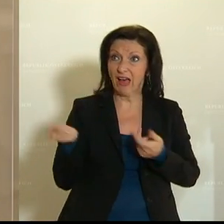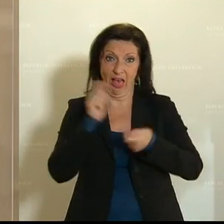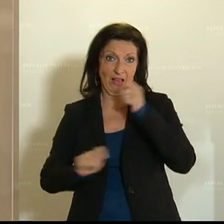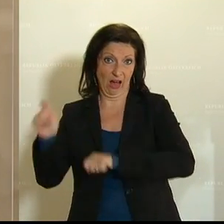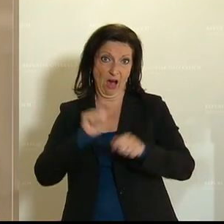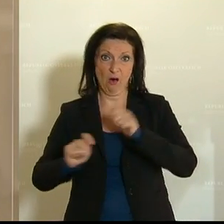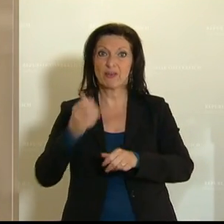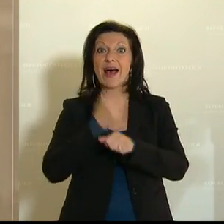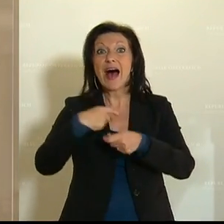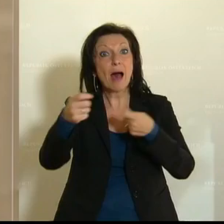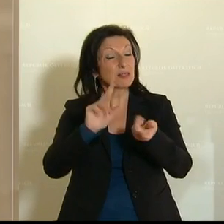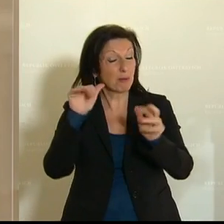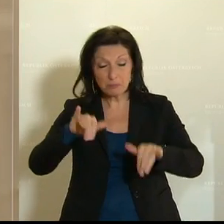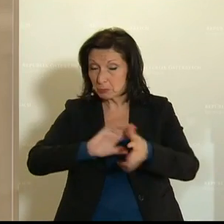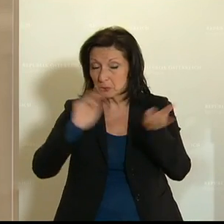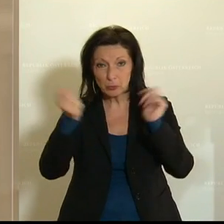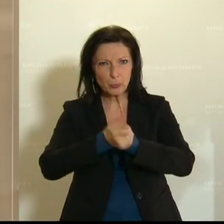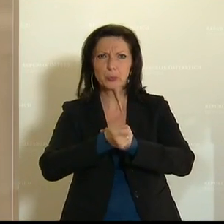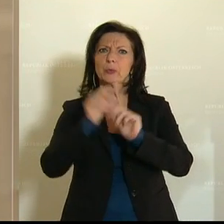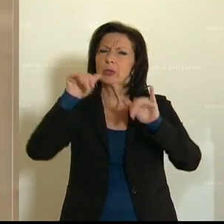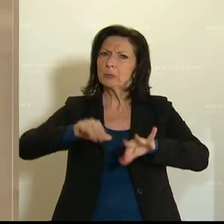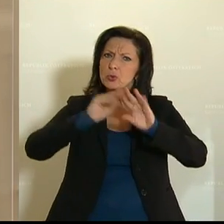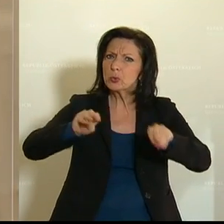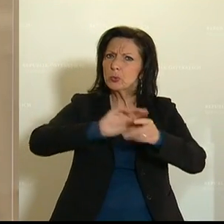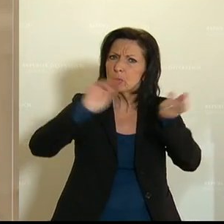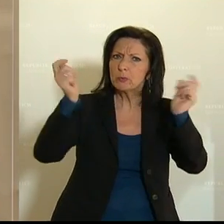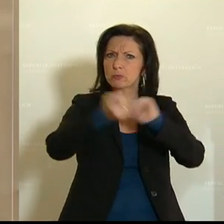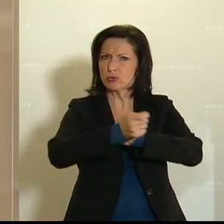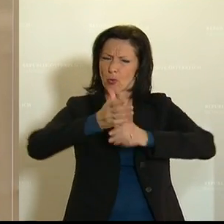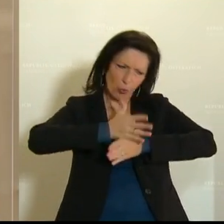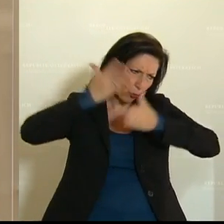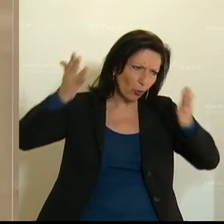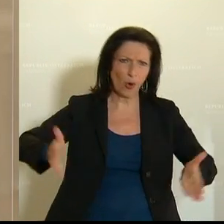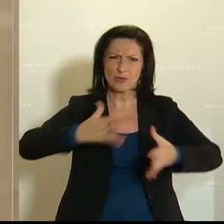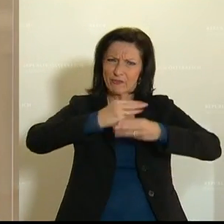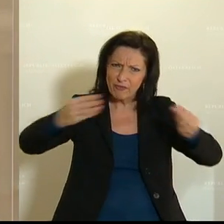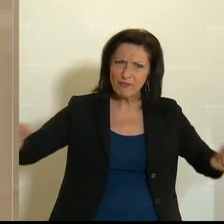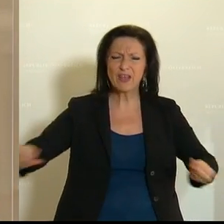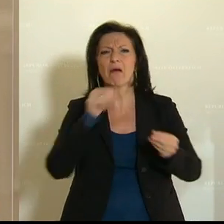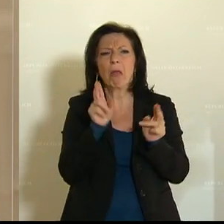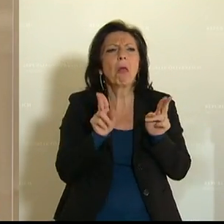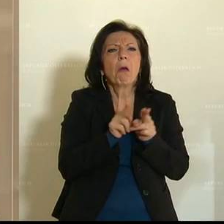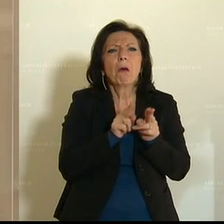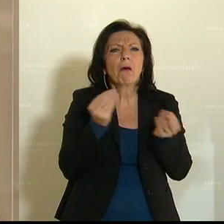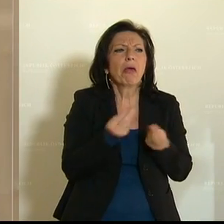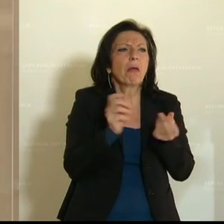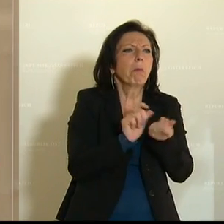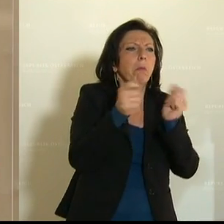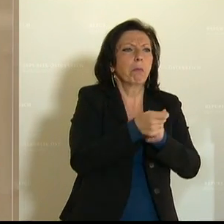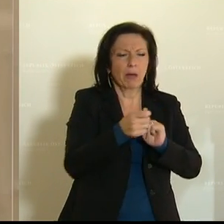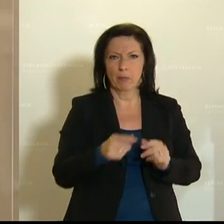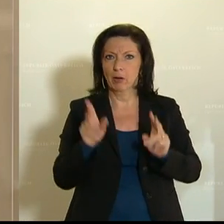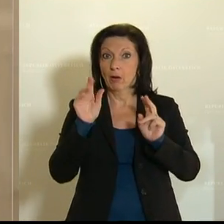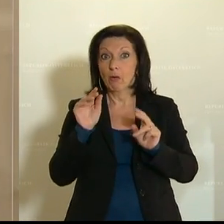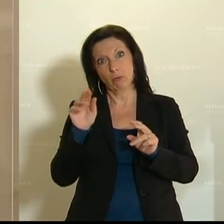in Richtung Umschulung und Weiterqualifizierung, nicht im kleinen, sondern im großen Stil. Und klug gedacht Richtung